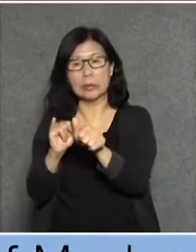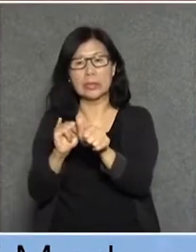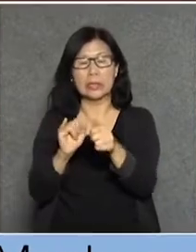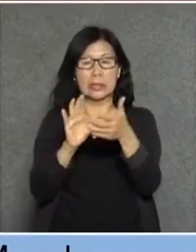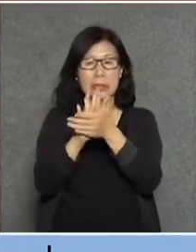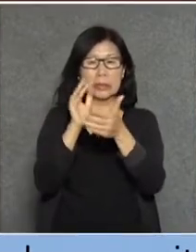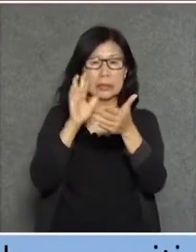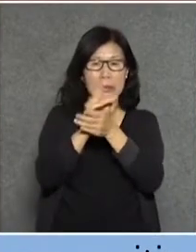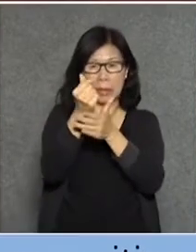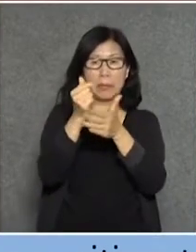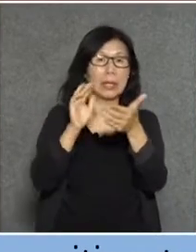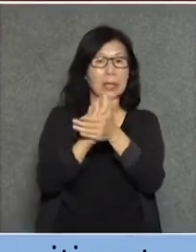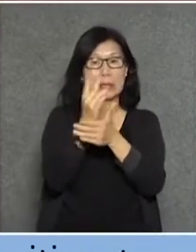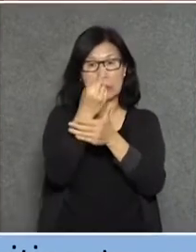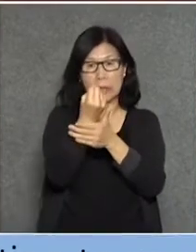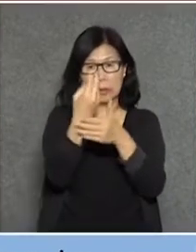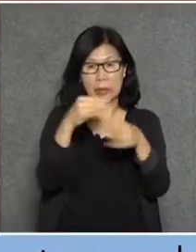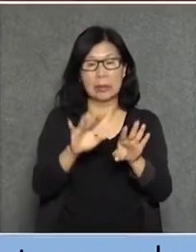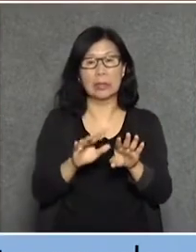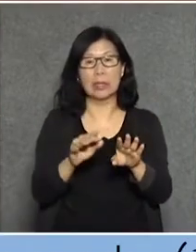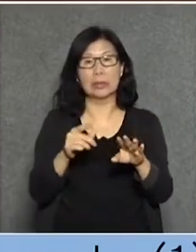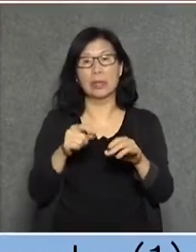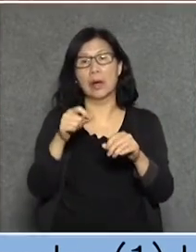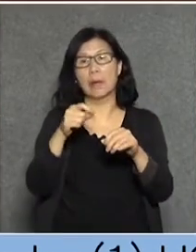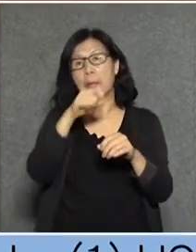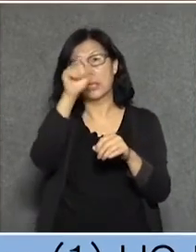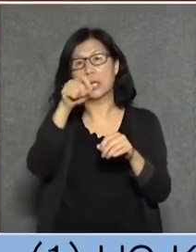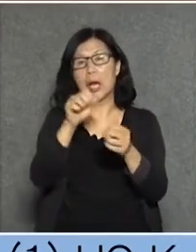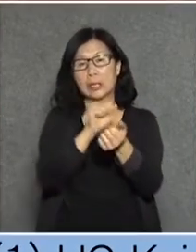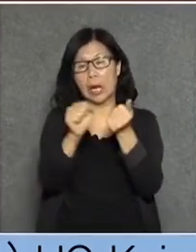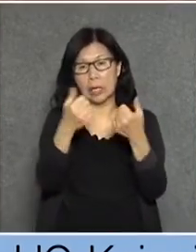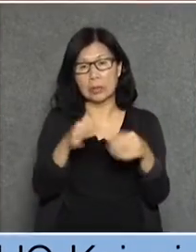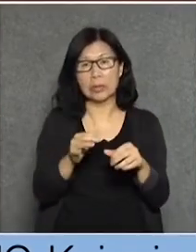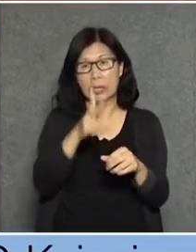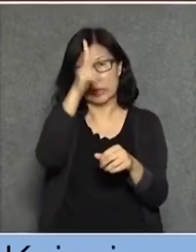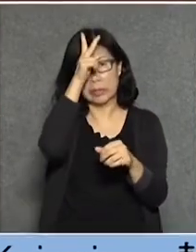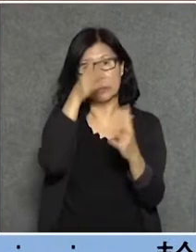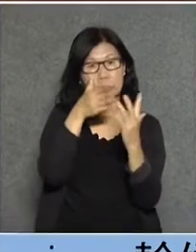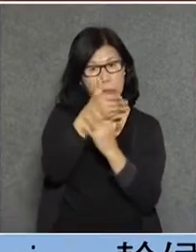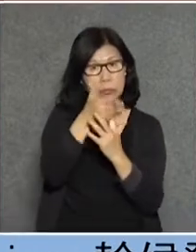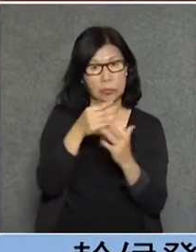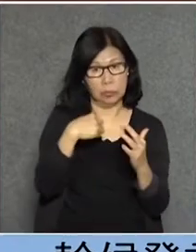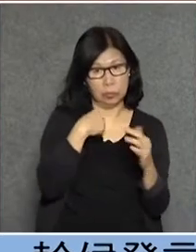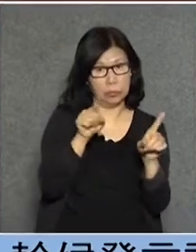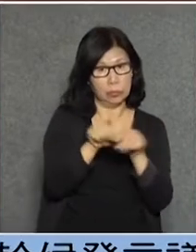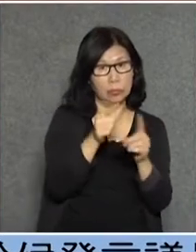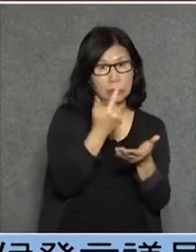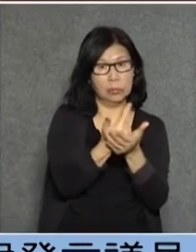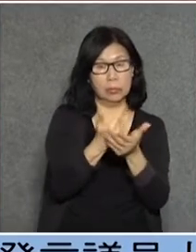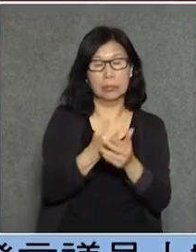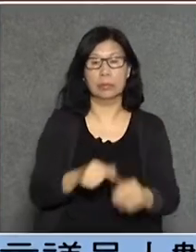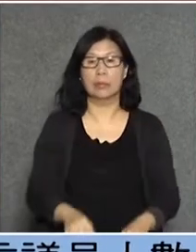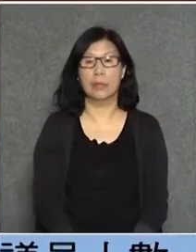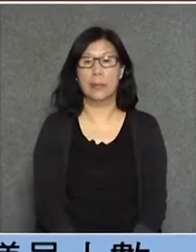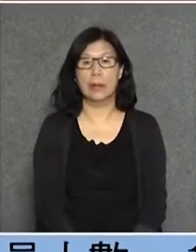十年市場解決不了政府就應該介入即是說